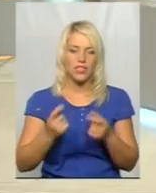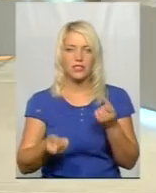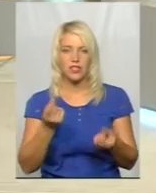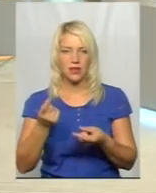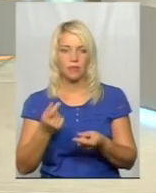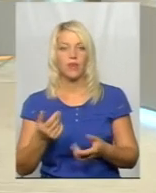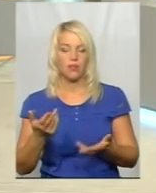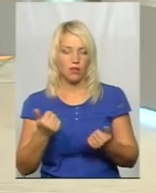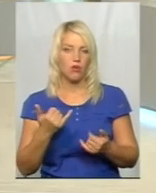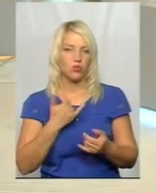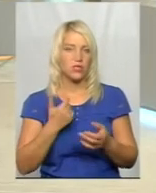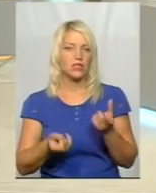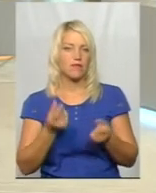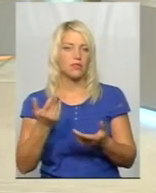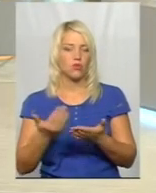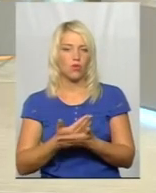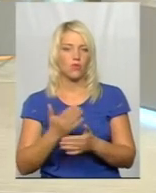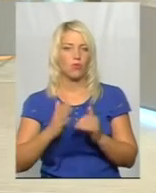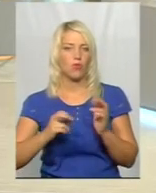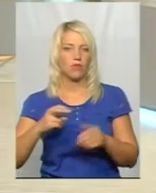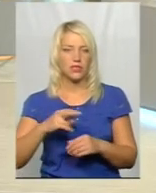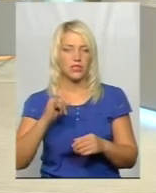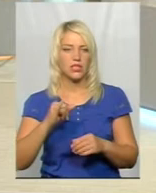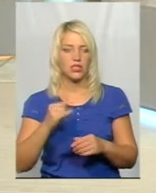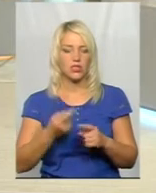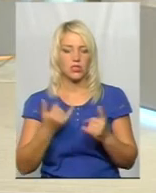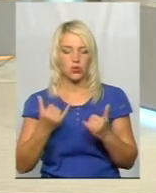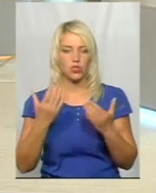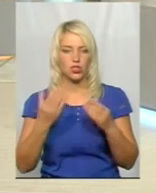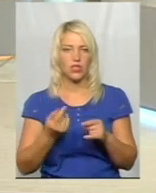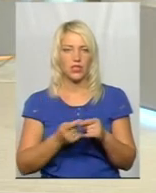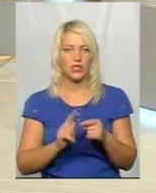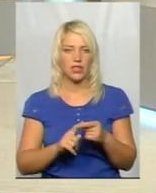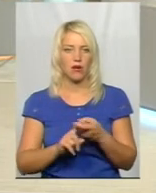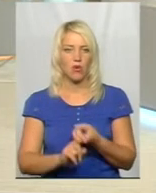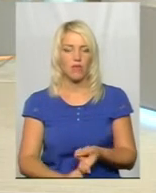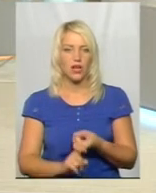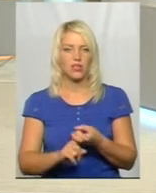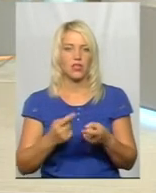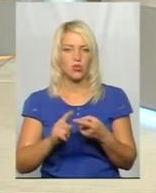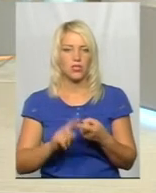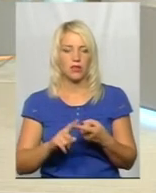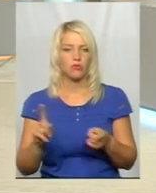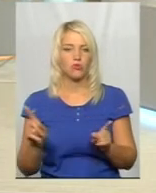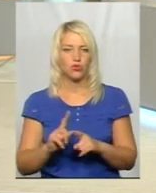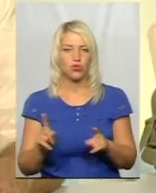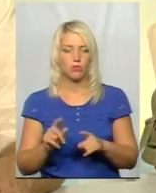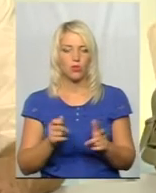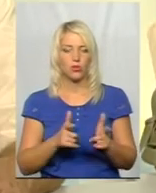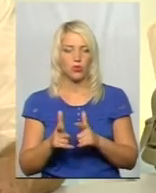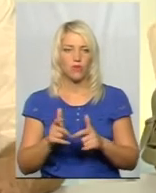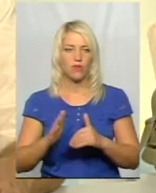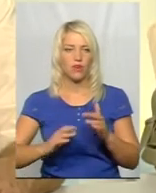професії. І, скажімо, на сьогоднішній день це ще пов'язано з тим, от Василь Михайлович говорив про підготовку